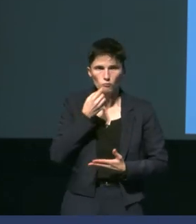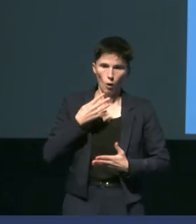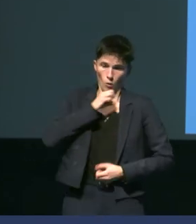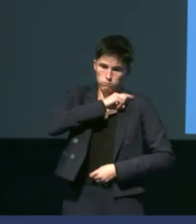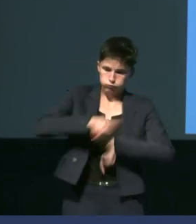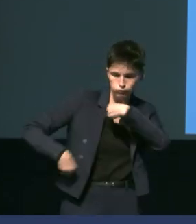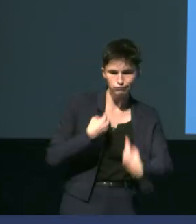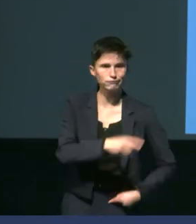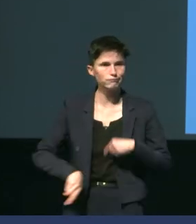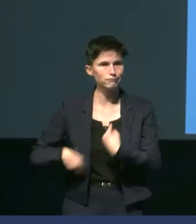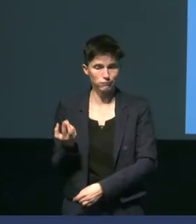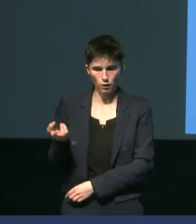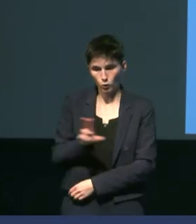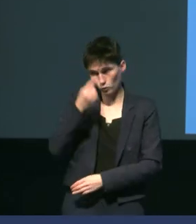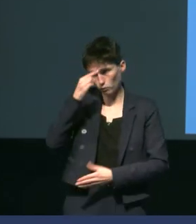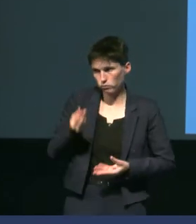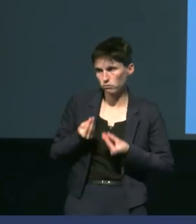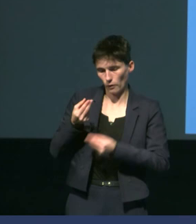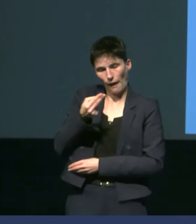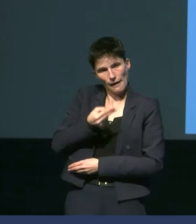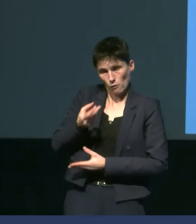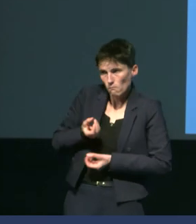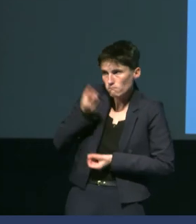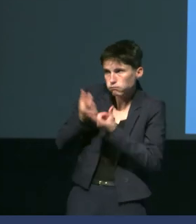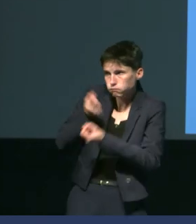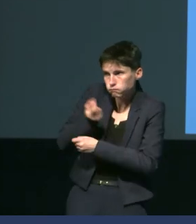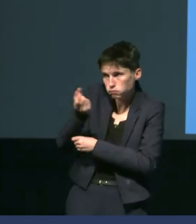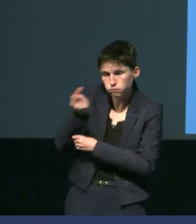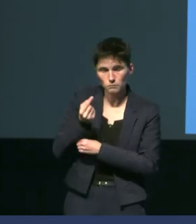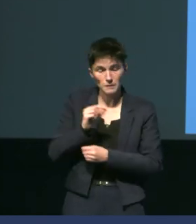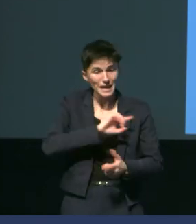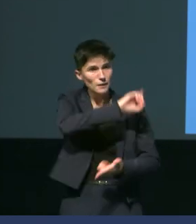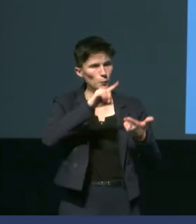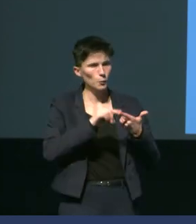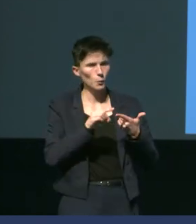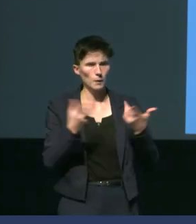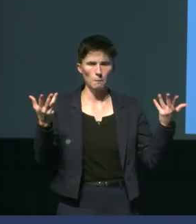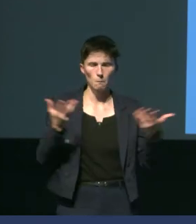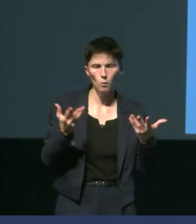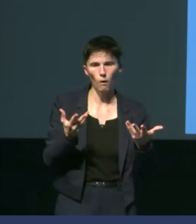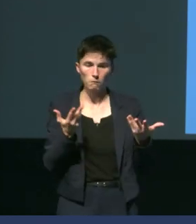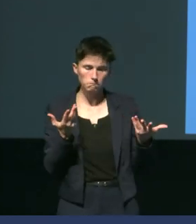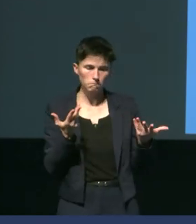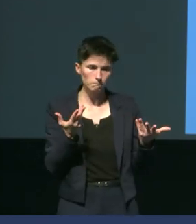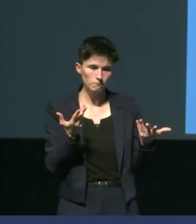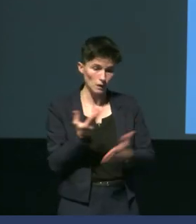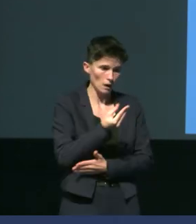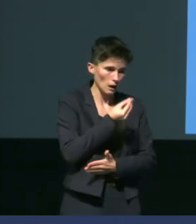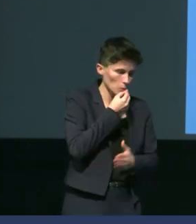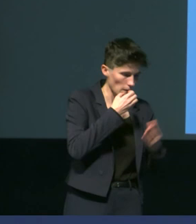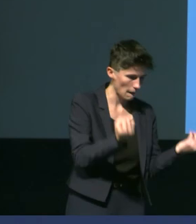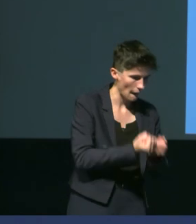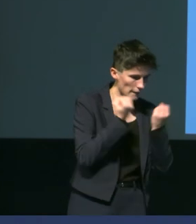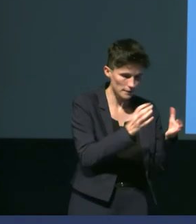partout au niveau du corps pour aider à l'élimination de l'azote puis on a une deuxième hypothèse qui elle est liée à l'activité d'alimentation